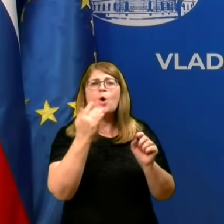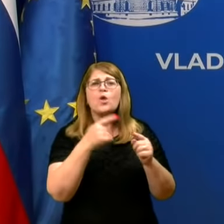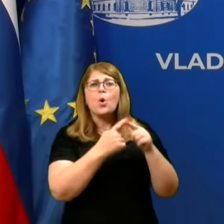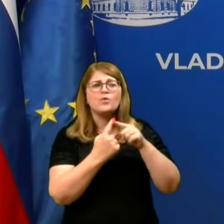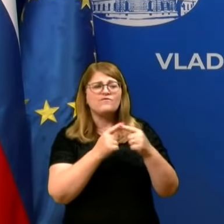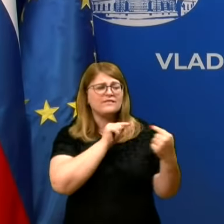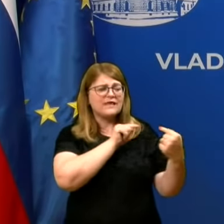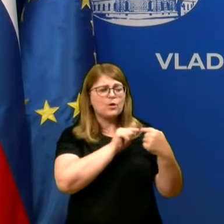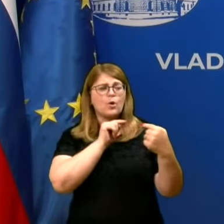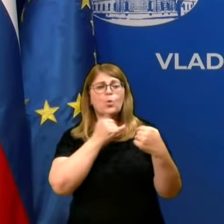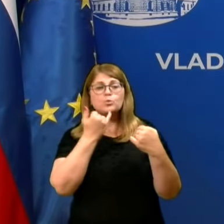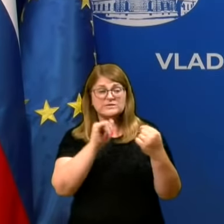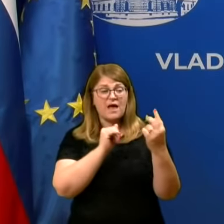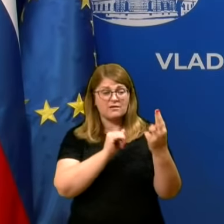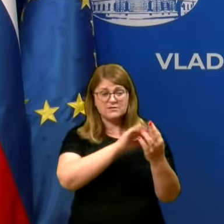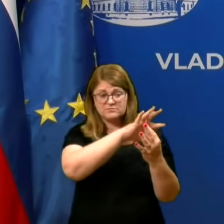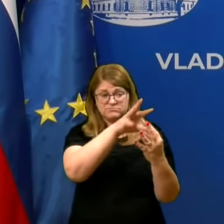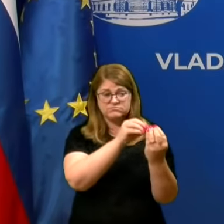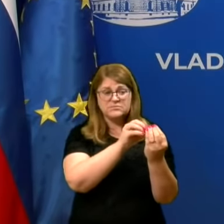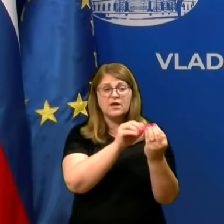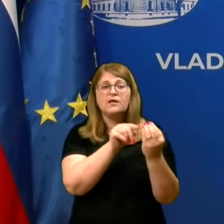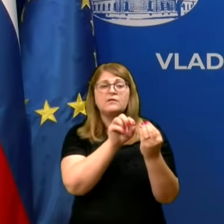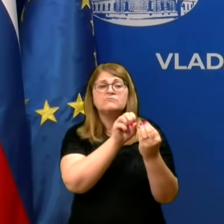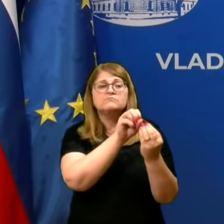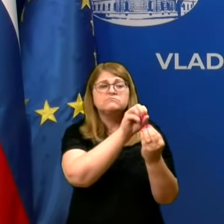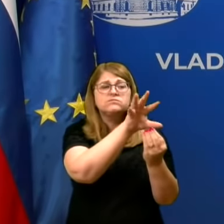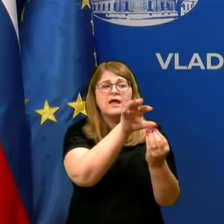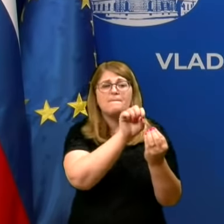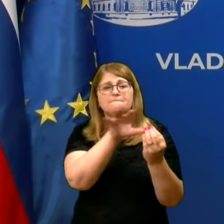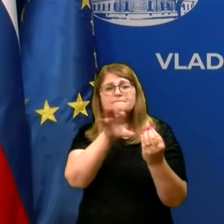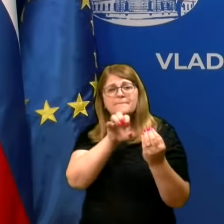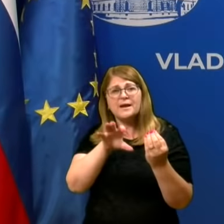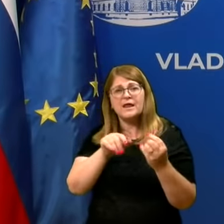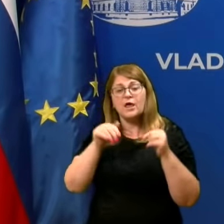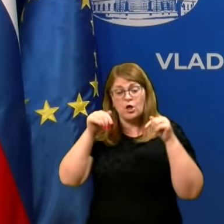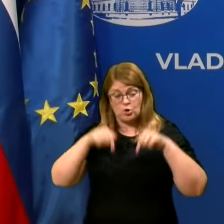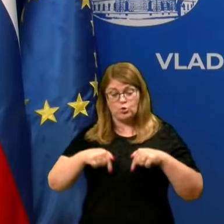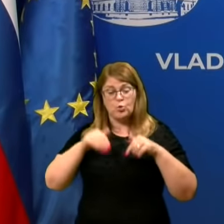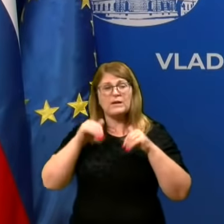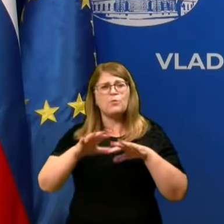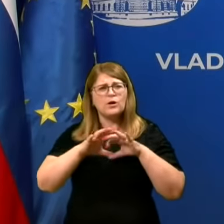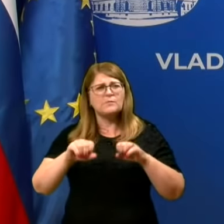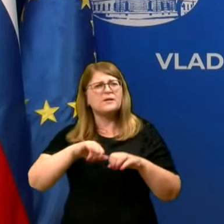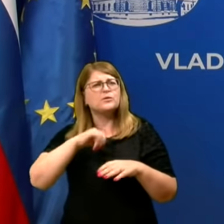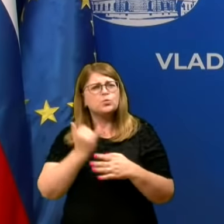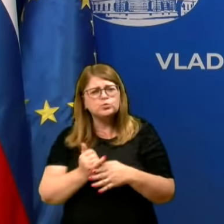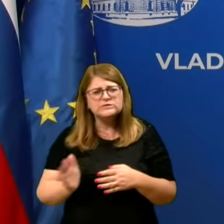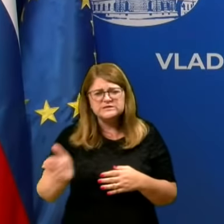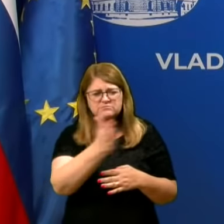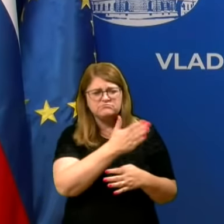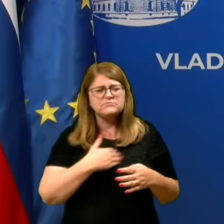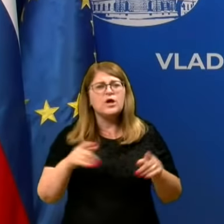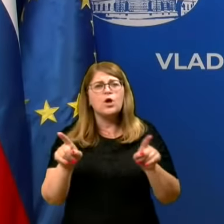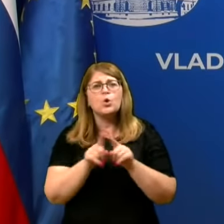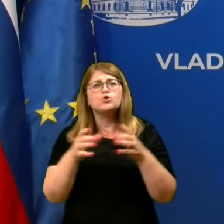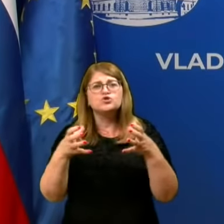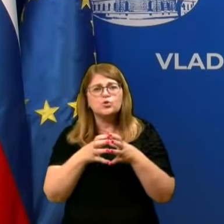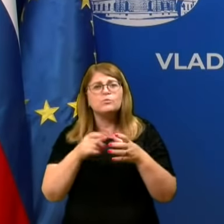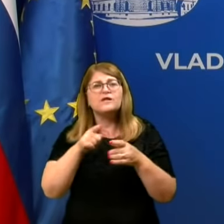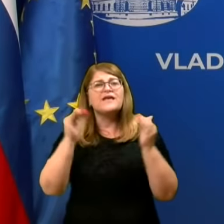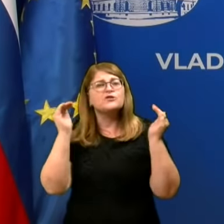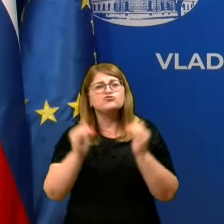kontaktiv ima vsak od nas. In tudi moramo delati nad tem kot skupnost, da je teh tveganih kontaktov čim manj. Torej velika